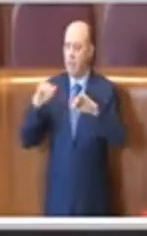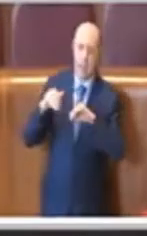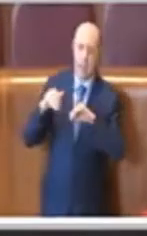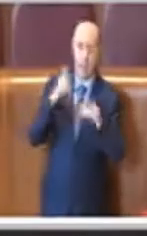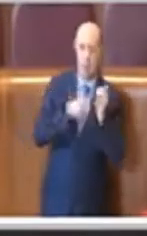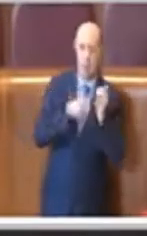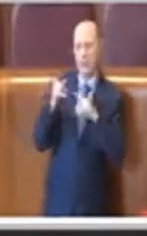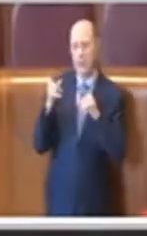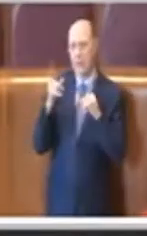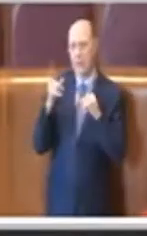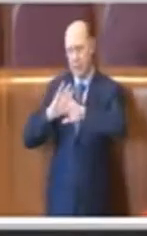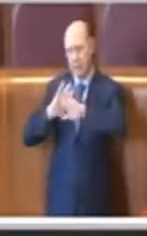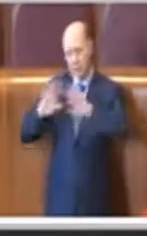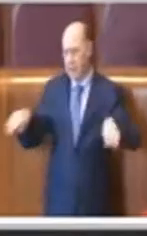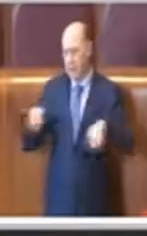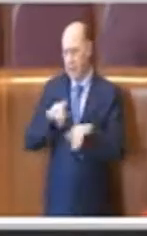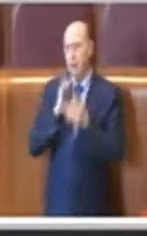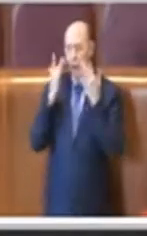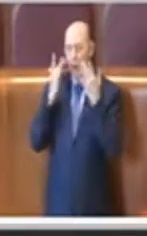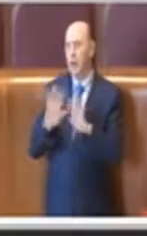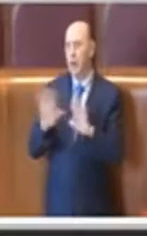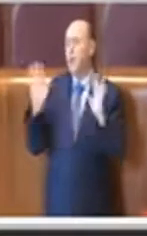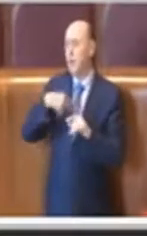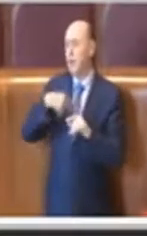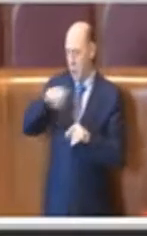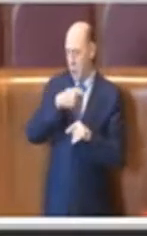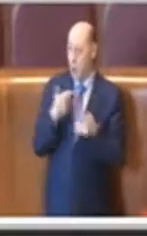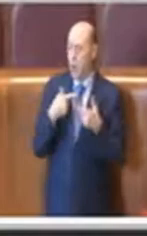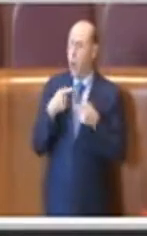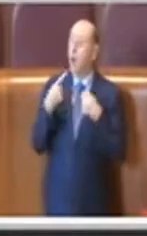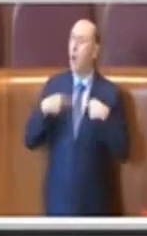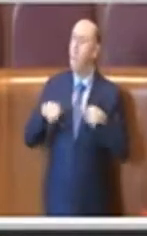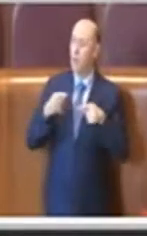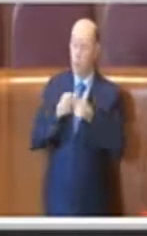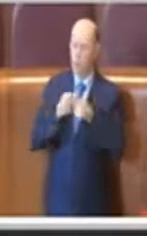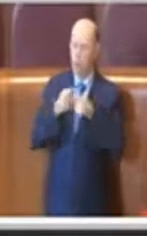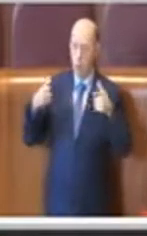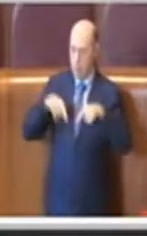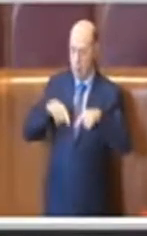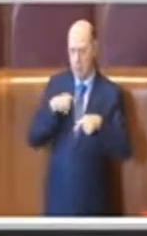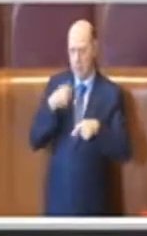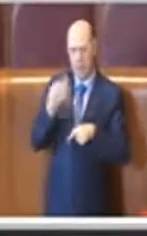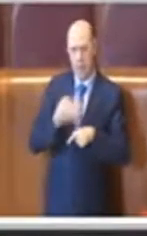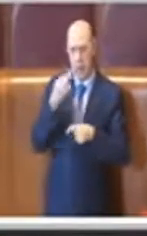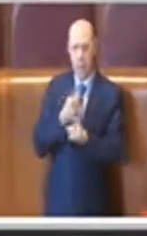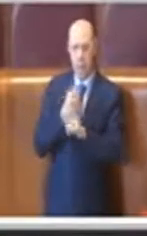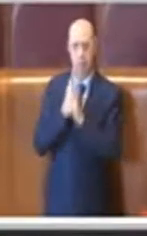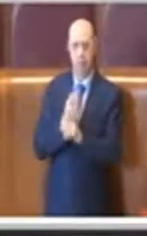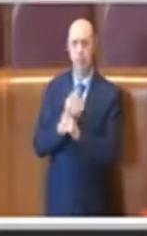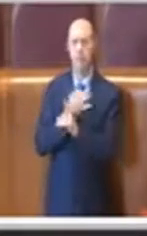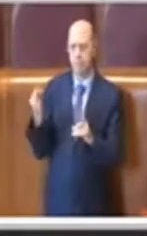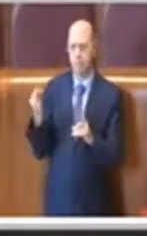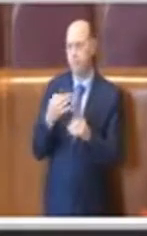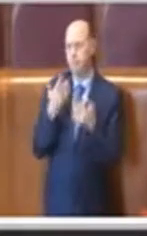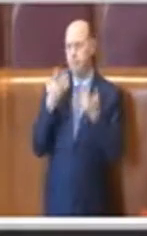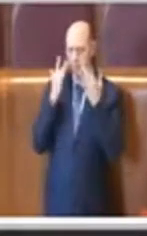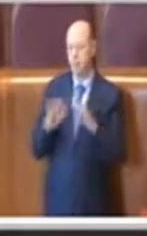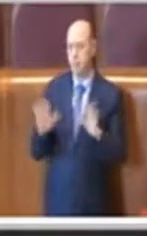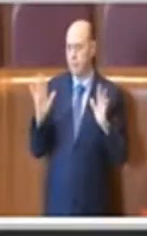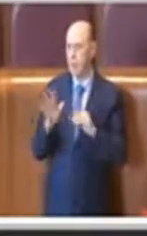politica e l'altra e devo dire che in Commissione Urbanistica noi su questo lo siamo sempre stati proprio perché